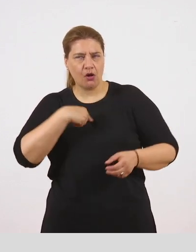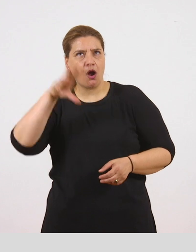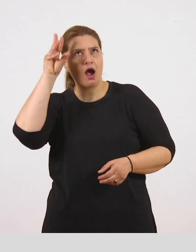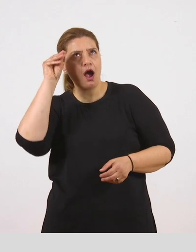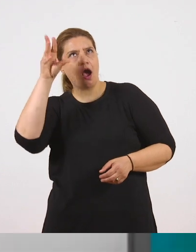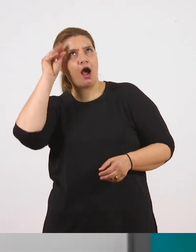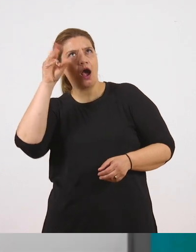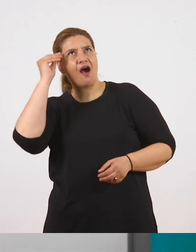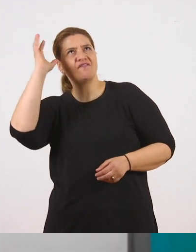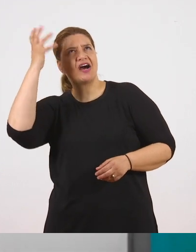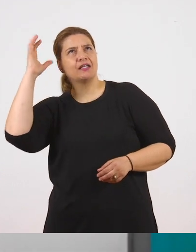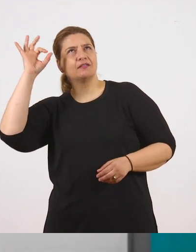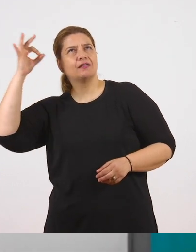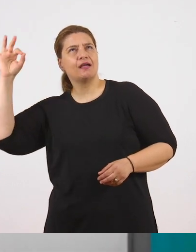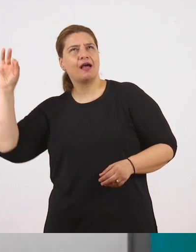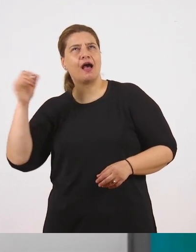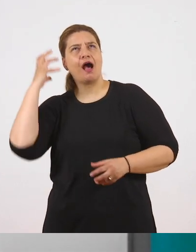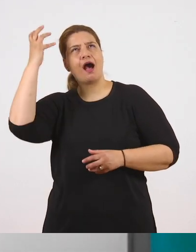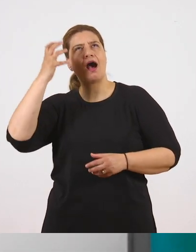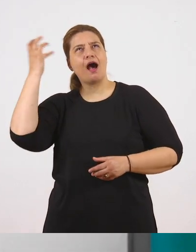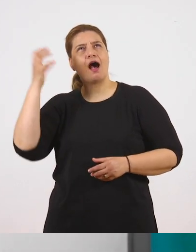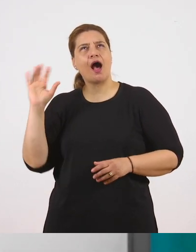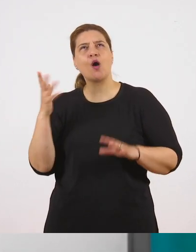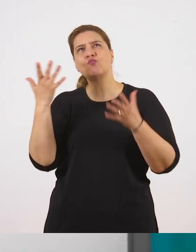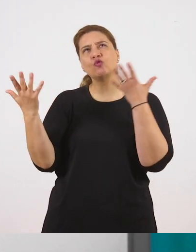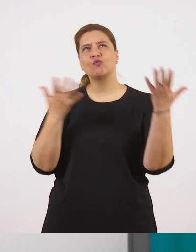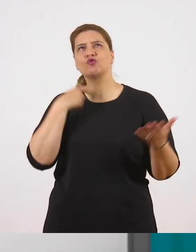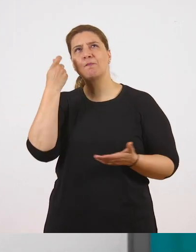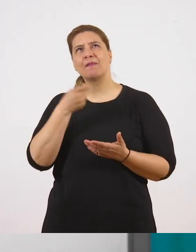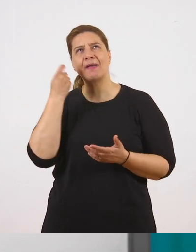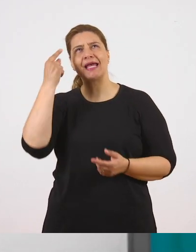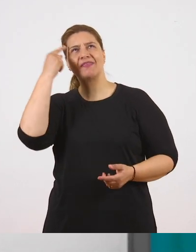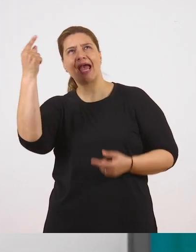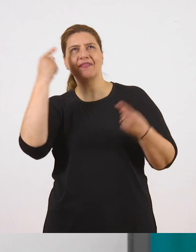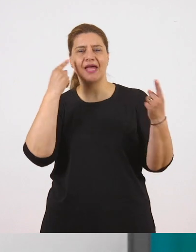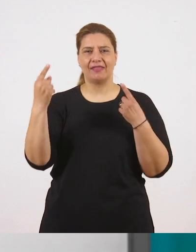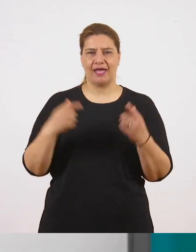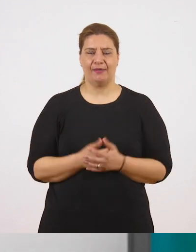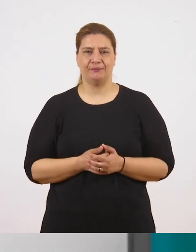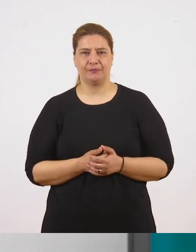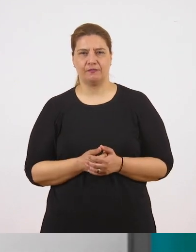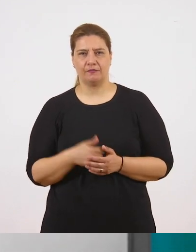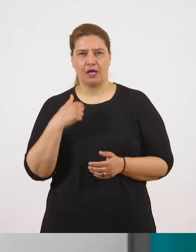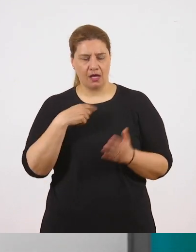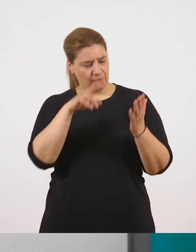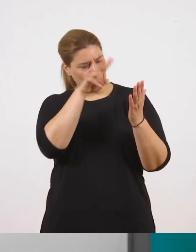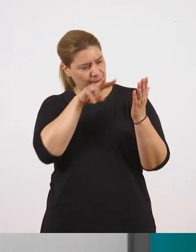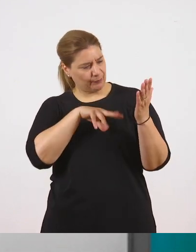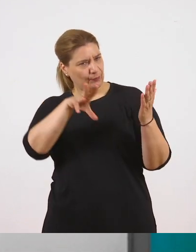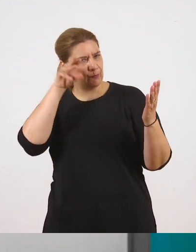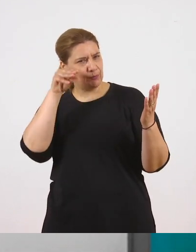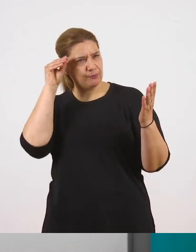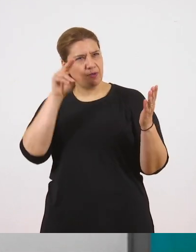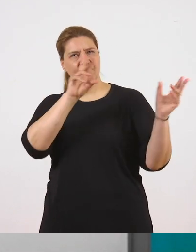μαμάς. Άρα λοιπόν, φαντάζεται ο καθένας τη δική του ιδέα, κάνει τη δική του εικόνα στο μυαλό του,